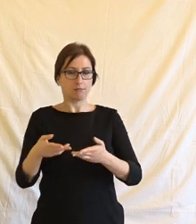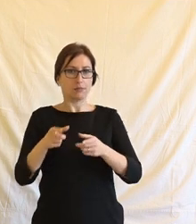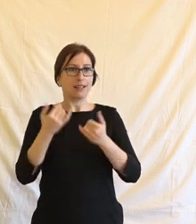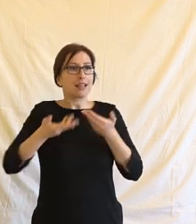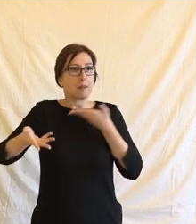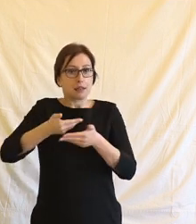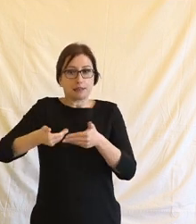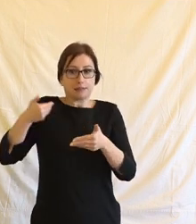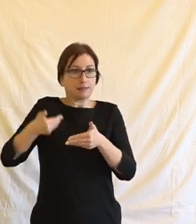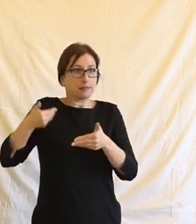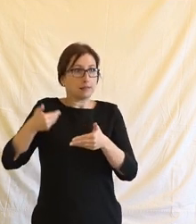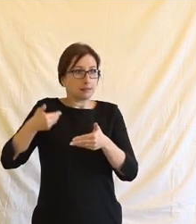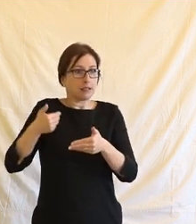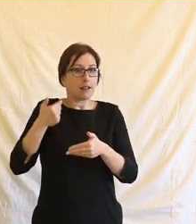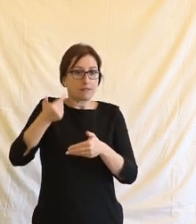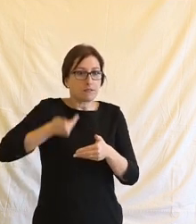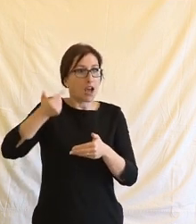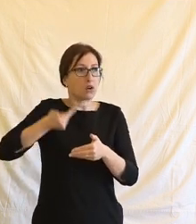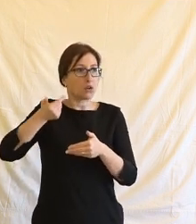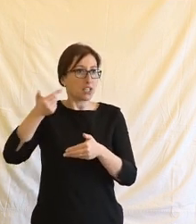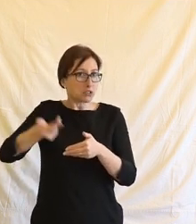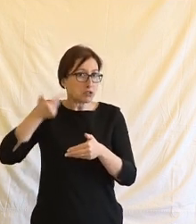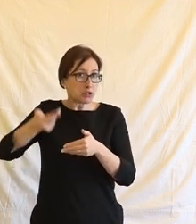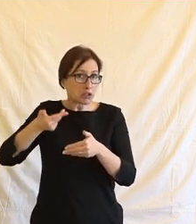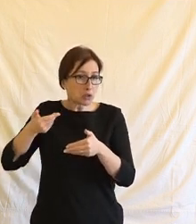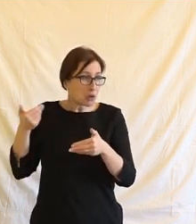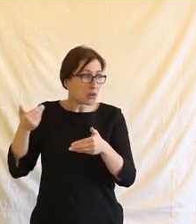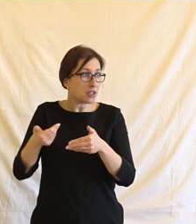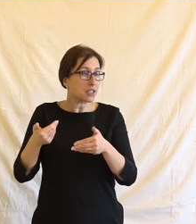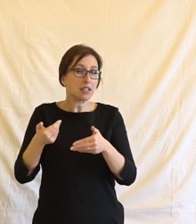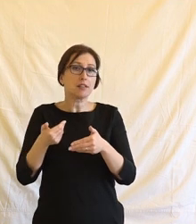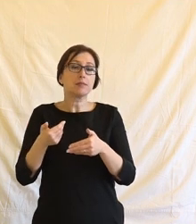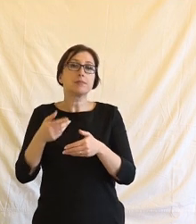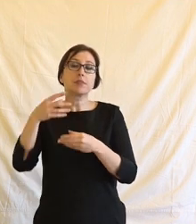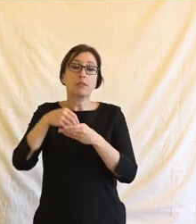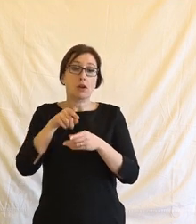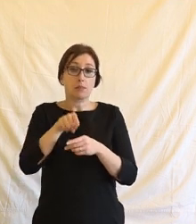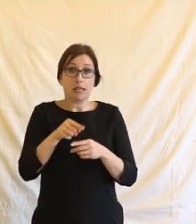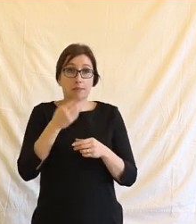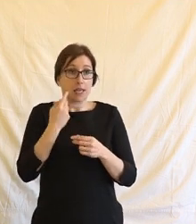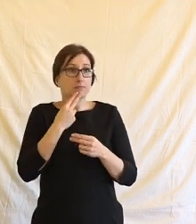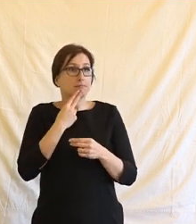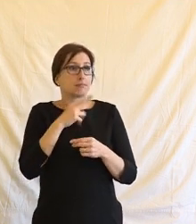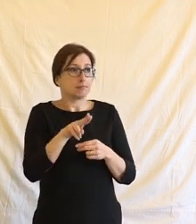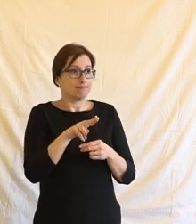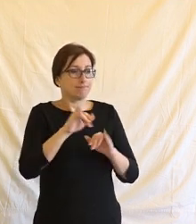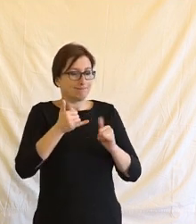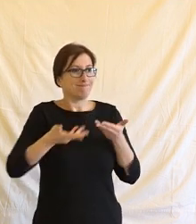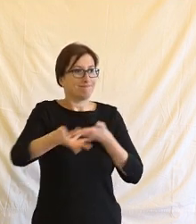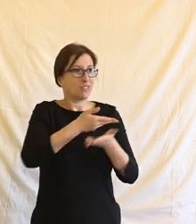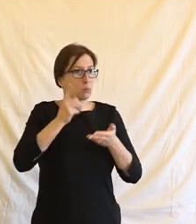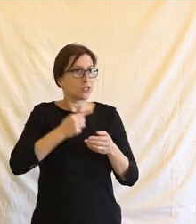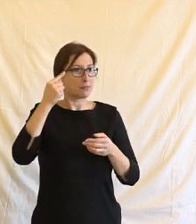přichází v posledních dvou, třech letech. A zároveň i to, že vůbec připouštíme tuto debatu, že vlastně